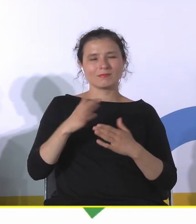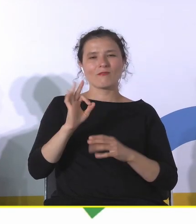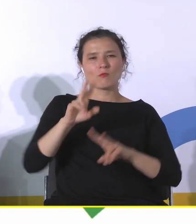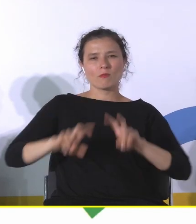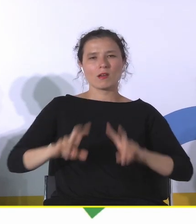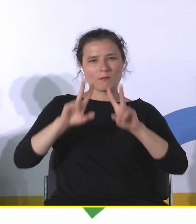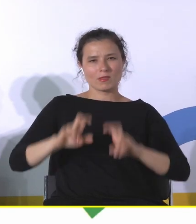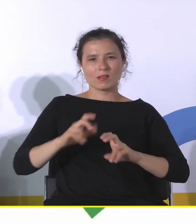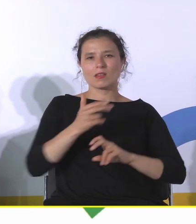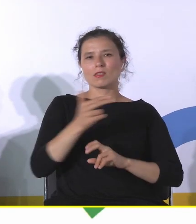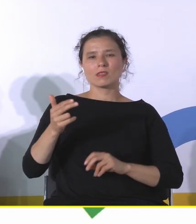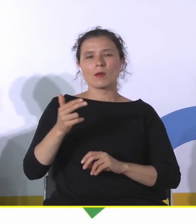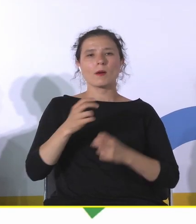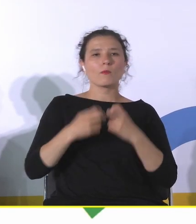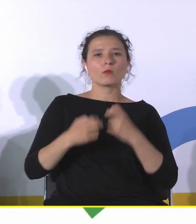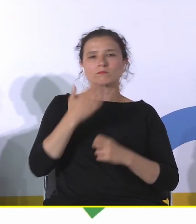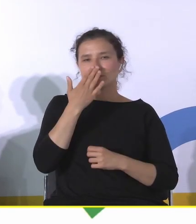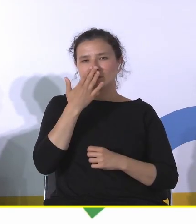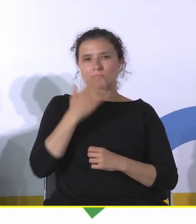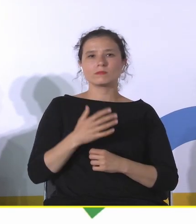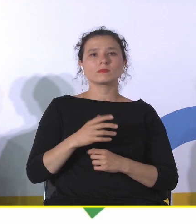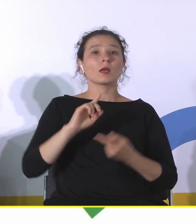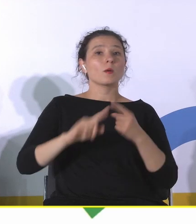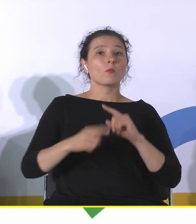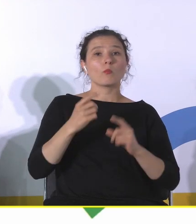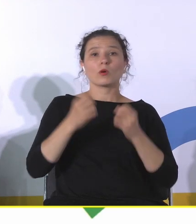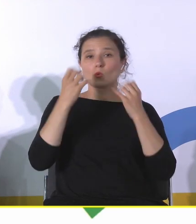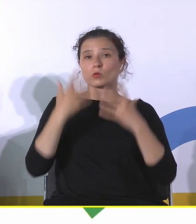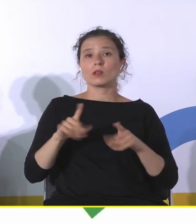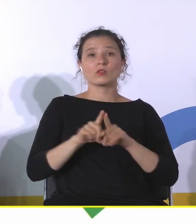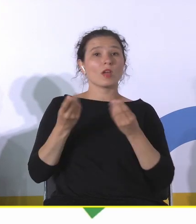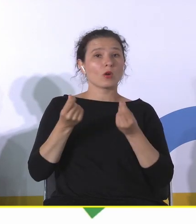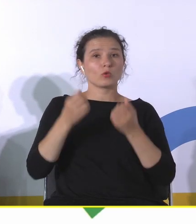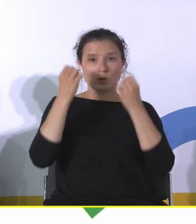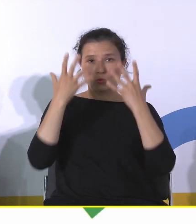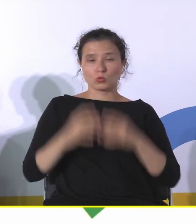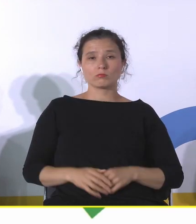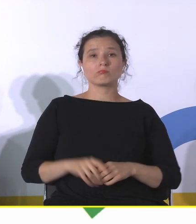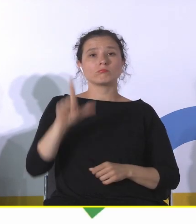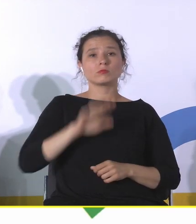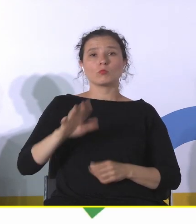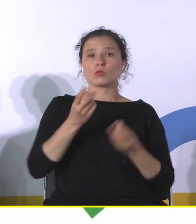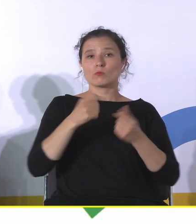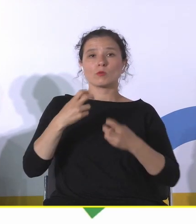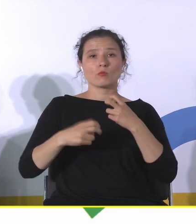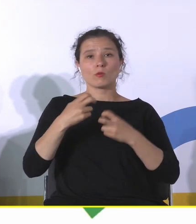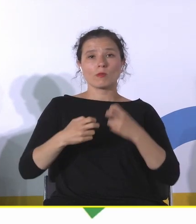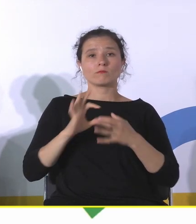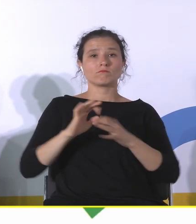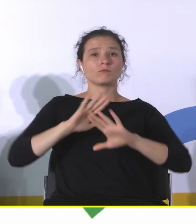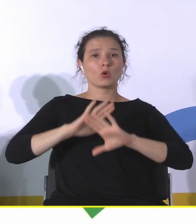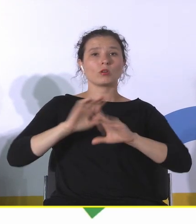takich problemów jak polityka kulturalna, ekonomia kultury, społeczne i ekonomiczne problemy ochrony, interpretacje